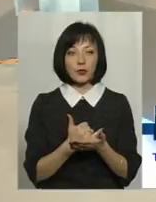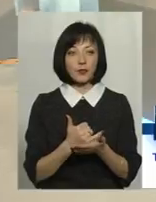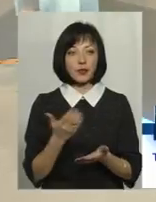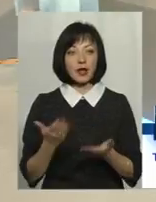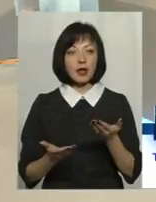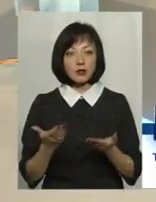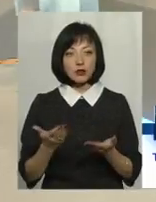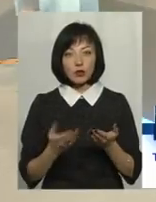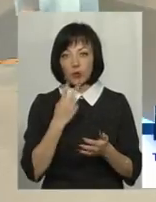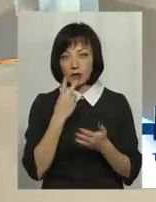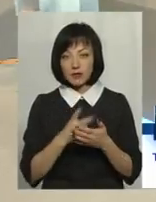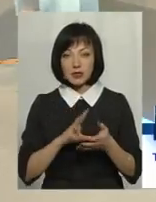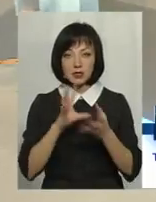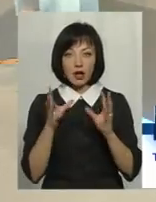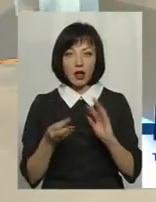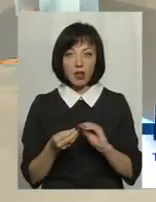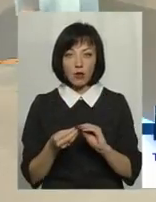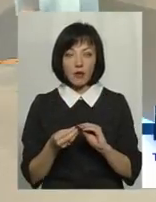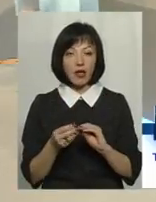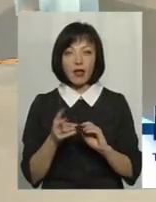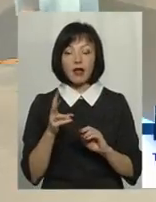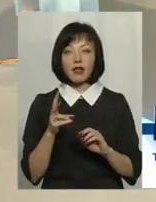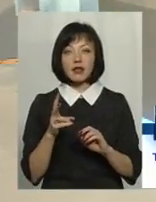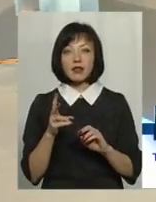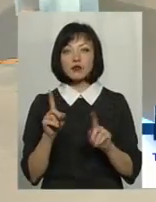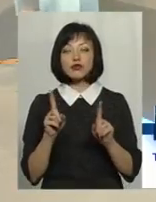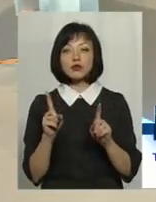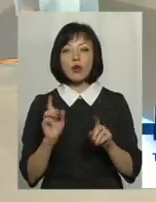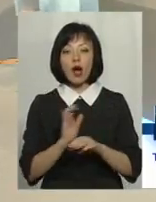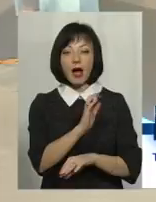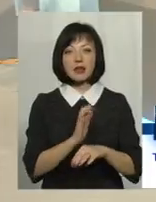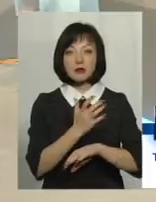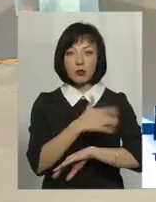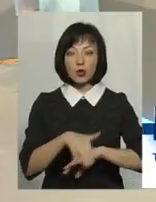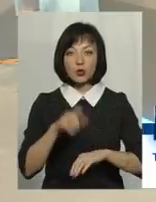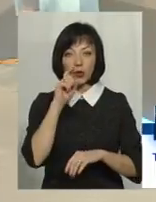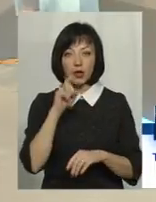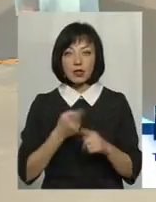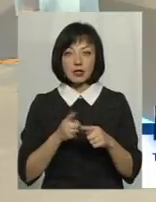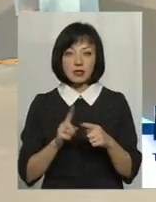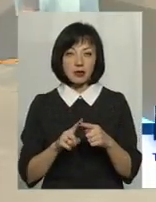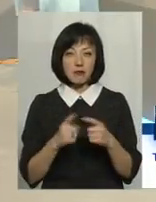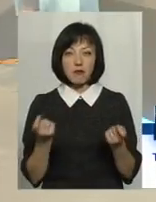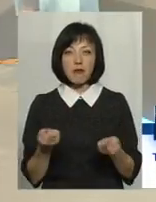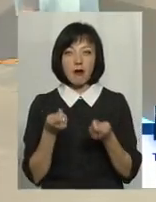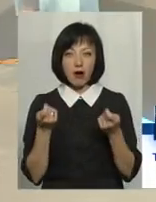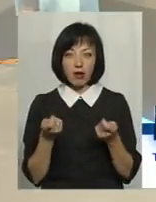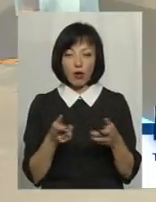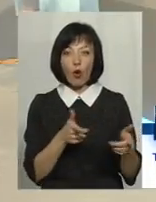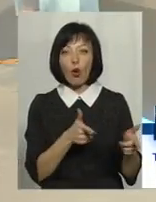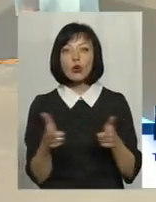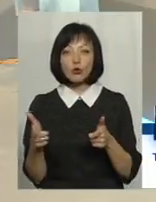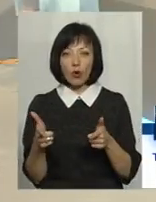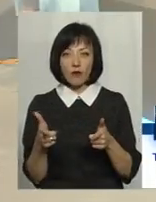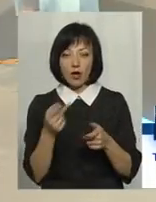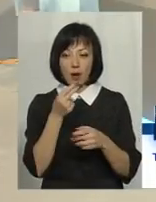Якщо поглянути загалом на експорт, що експортує Україна, це дуже мало тієї готової